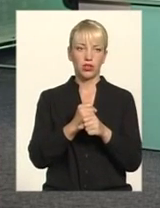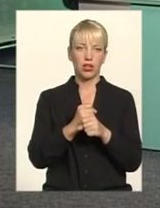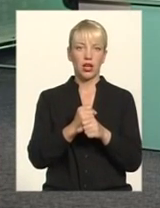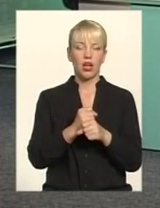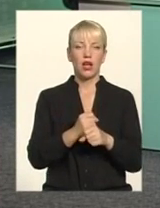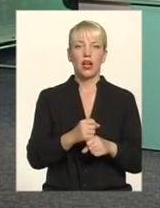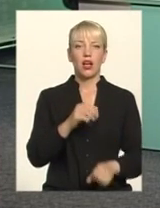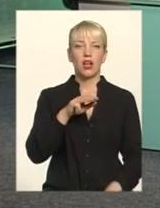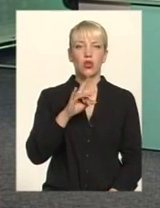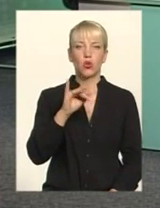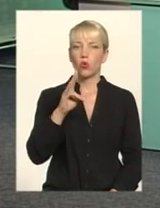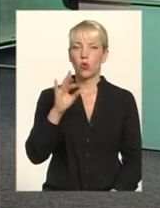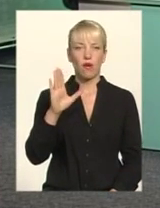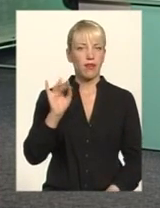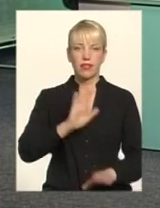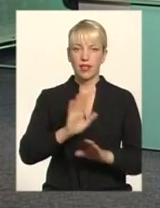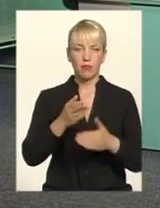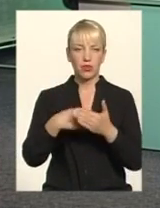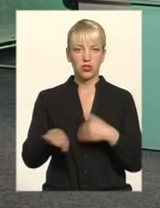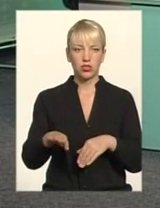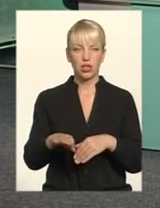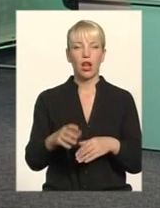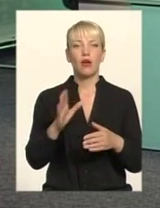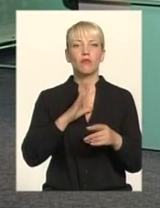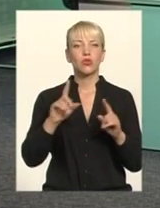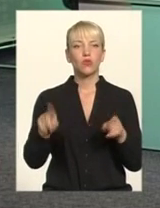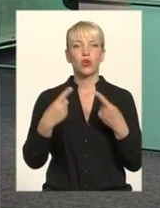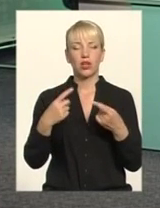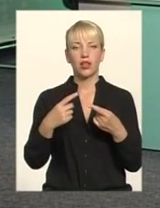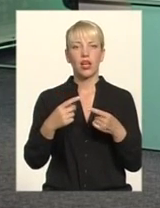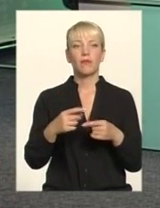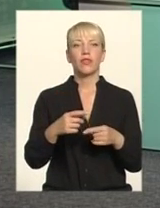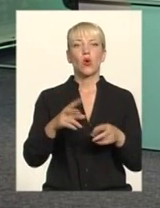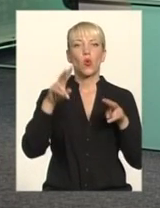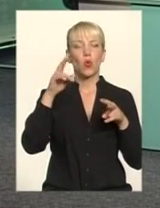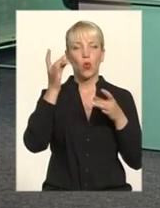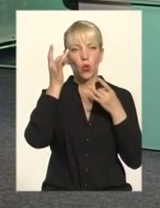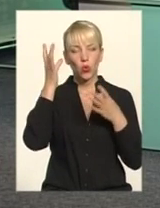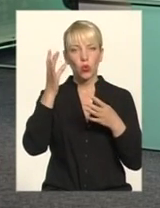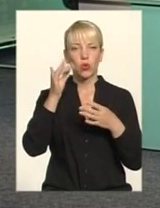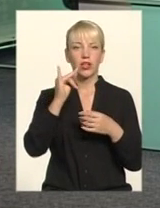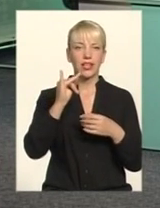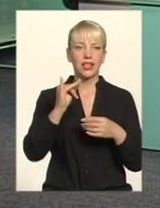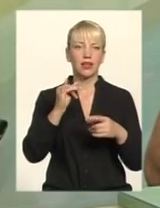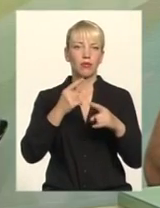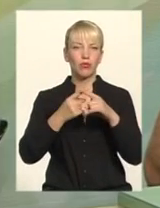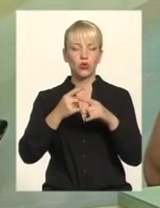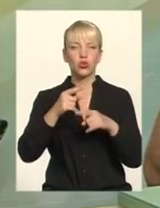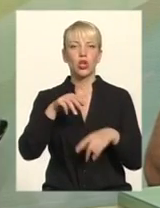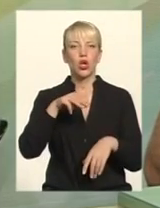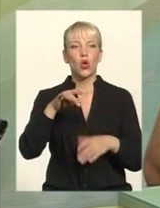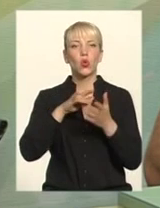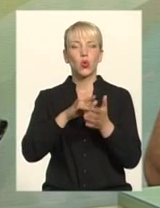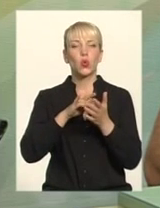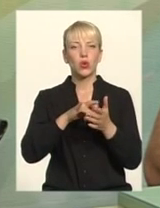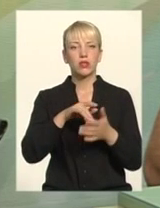пішла Був створений новий департамент культури плюс туризму Міг голова ОДА не призначати Але він знову